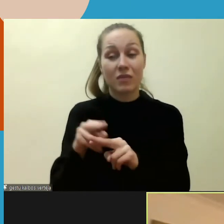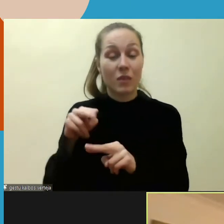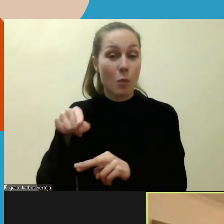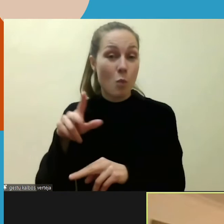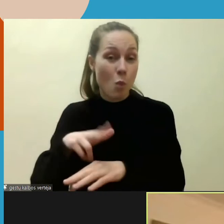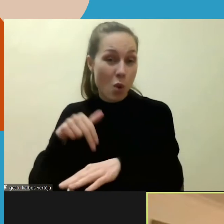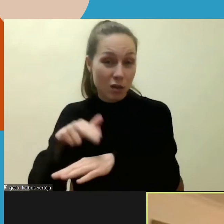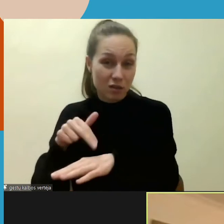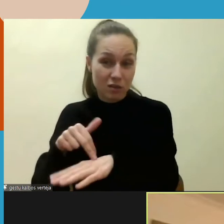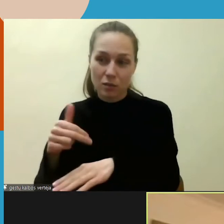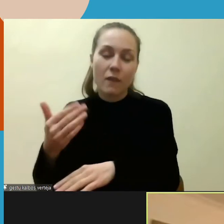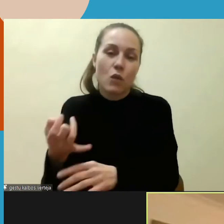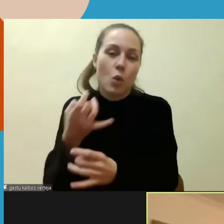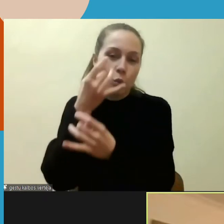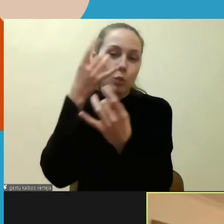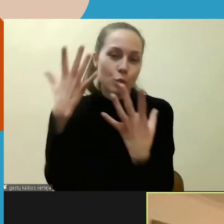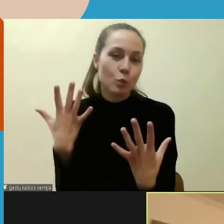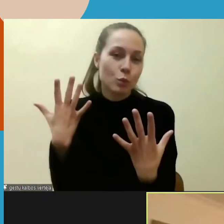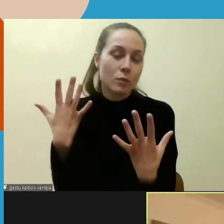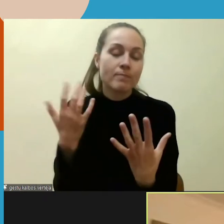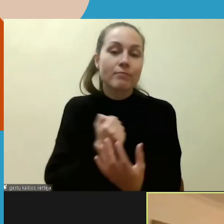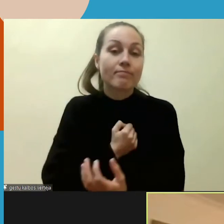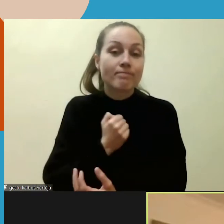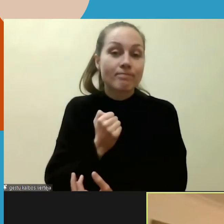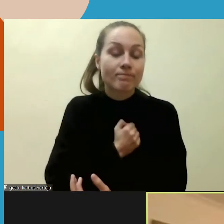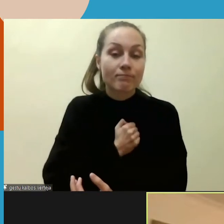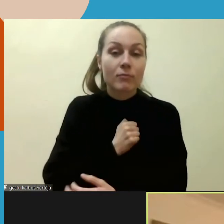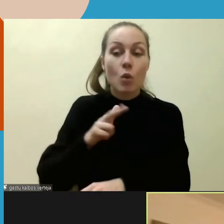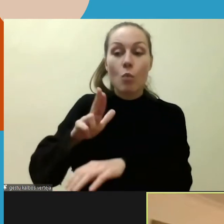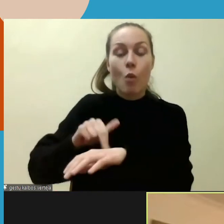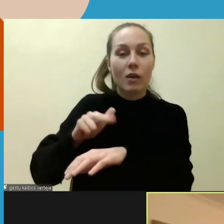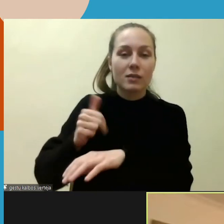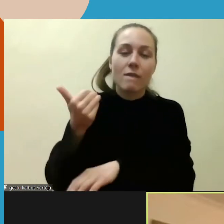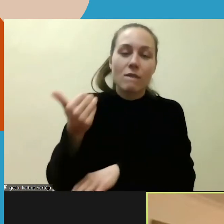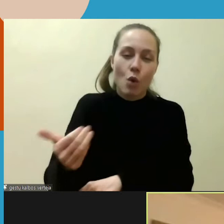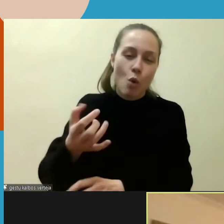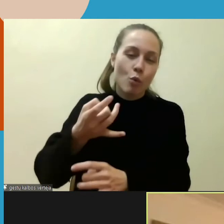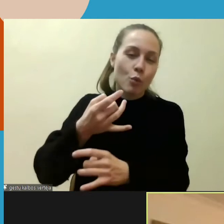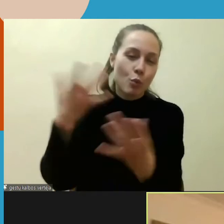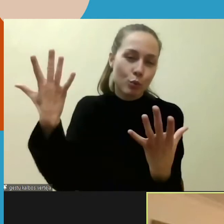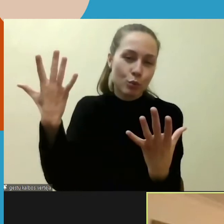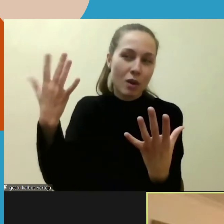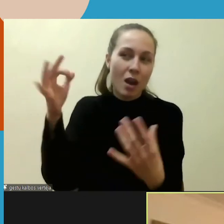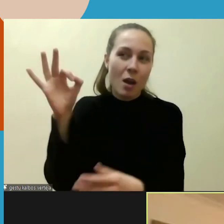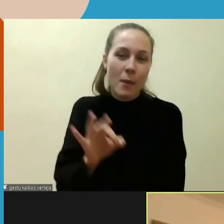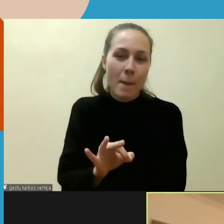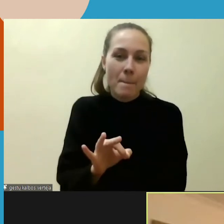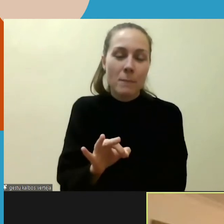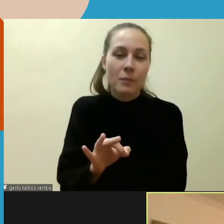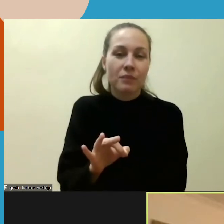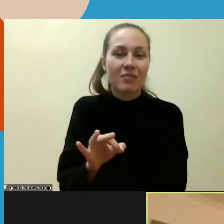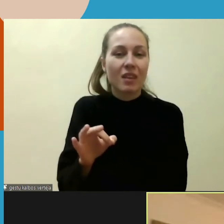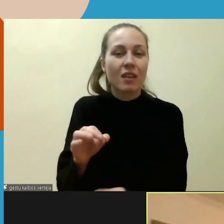kultūros. Ir dėja, ta policijos kultūra dažnai yra mizoginistinė,